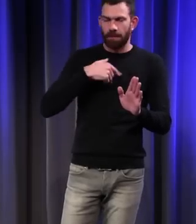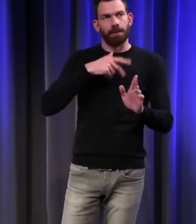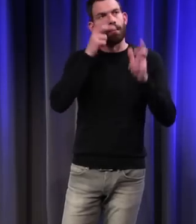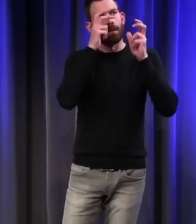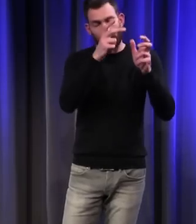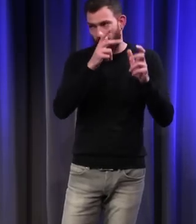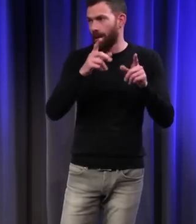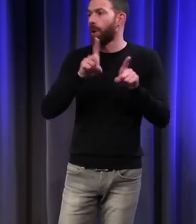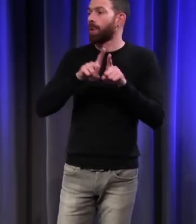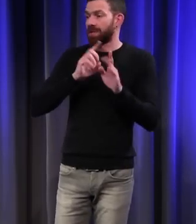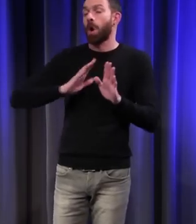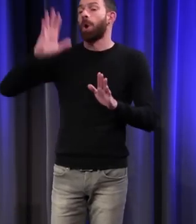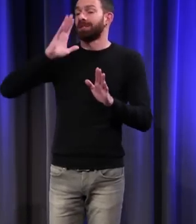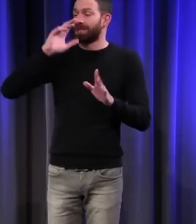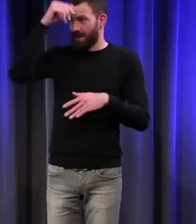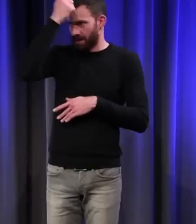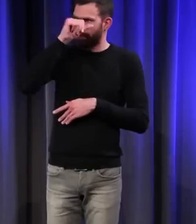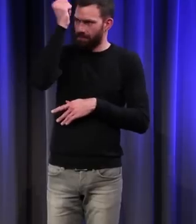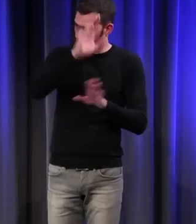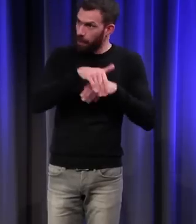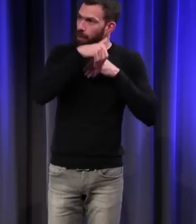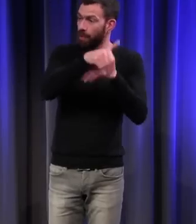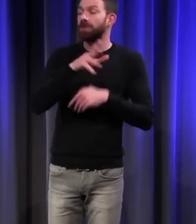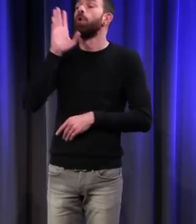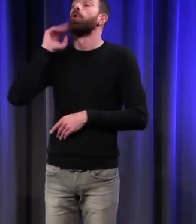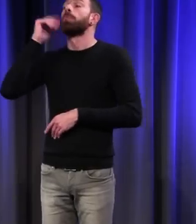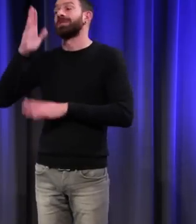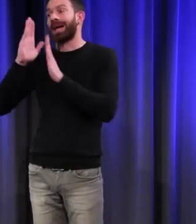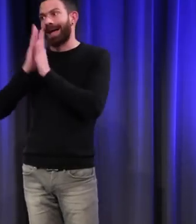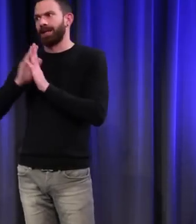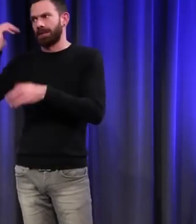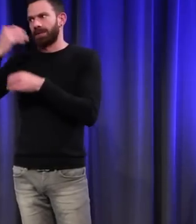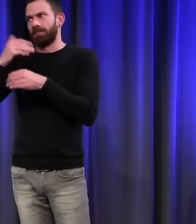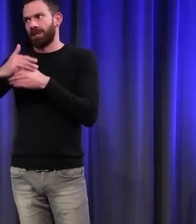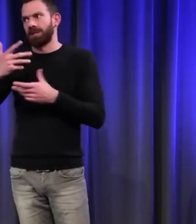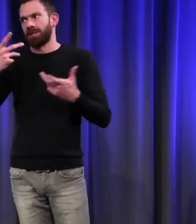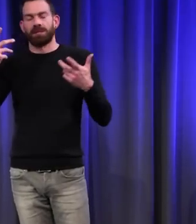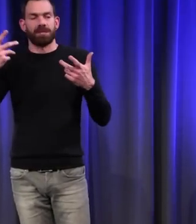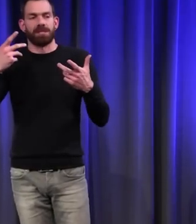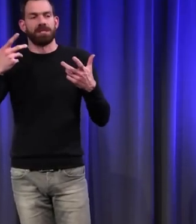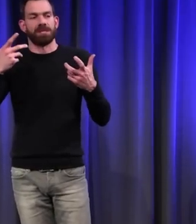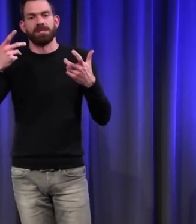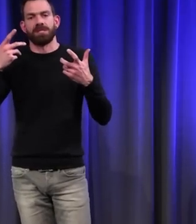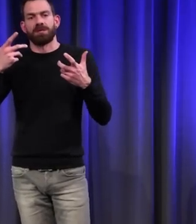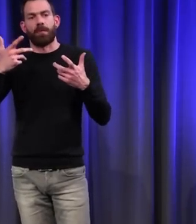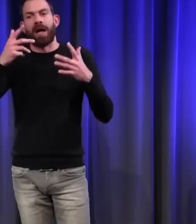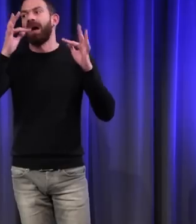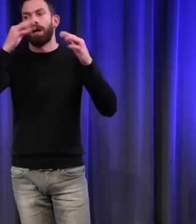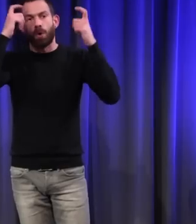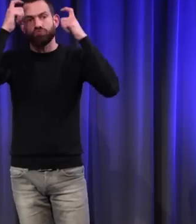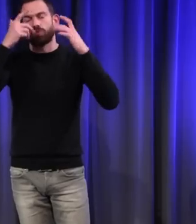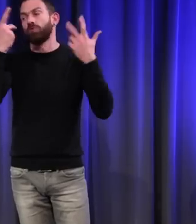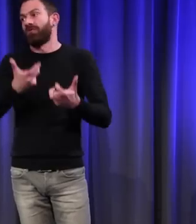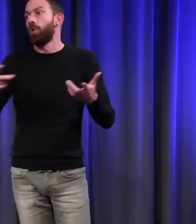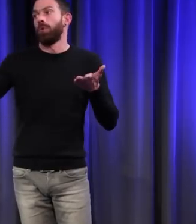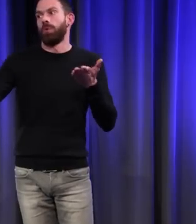dans l'Antiquité chrétienne. C'est pour ça que l'Église médiévale part en guerre contre ces cultes de l'ours. Il